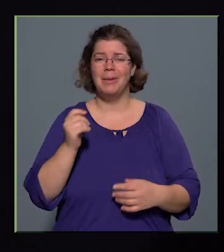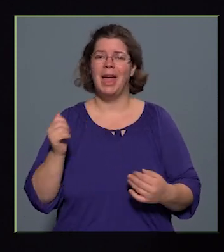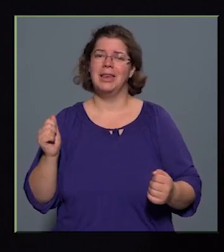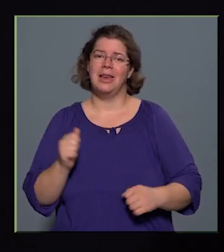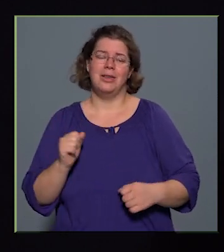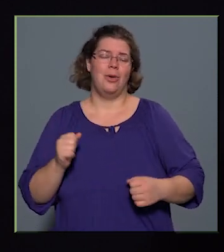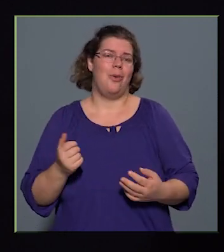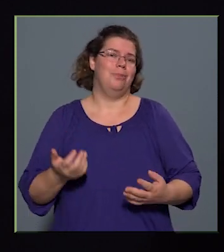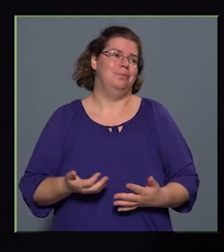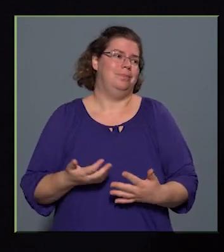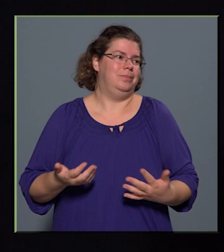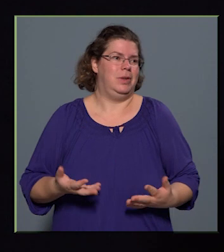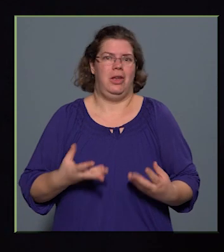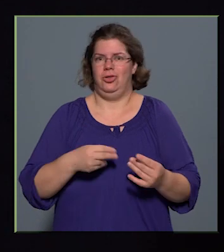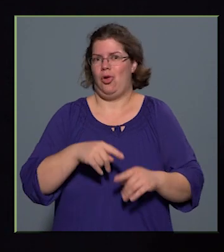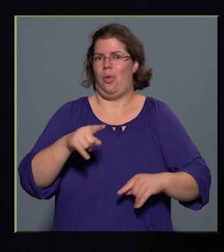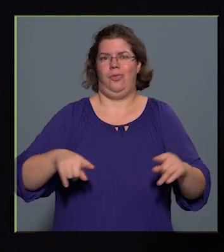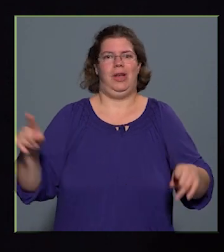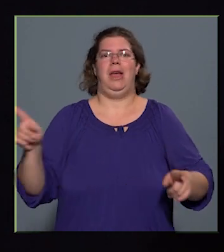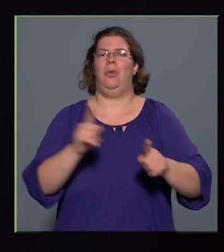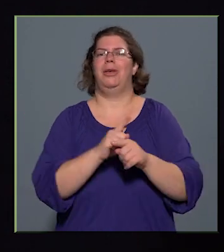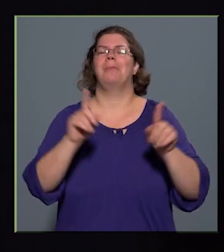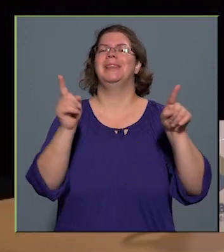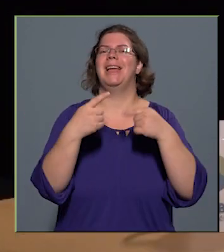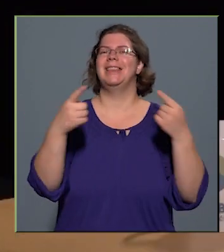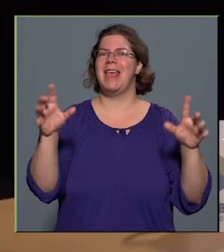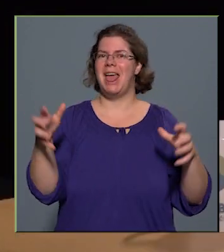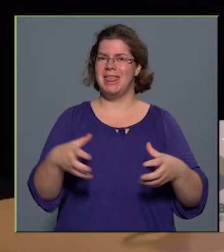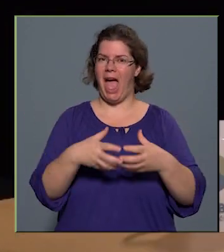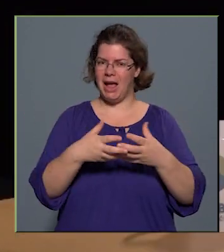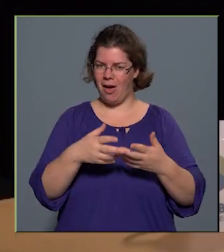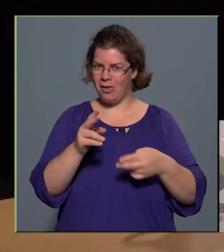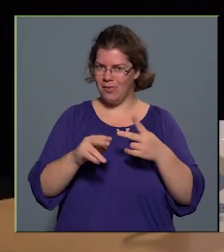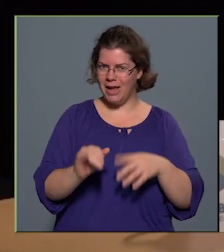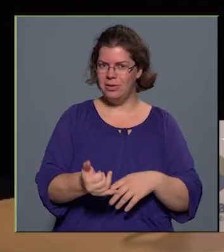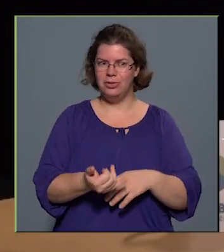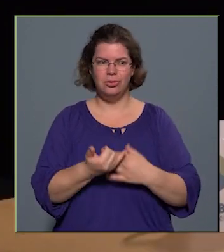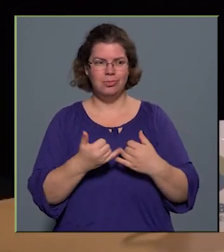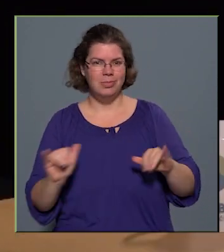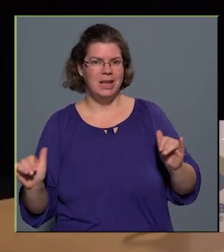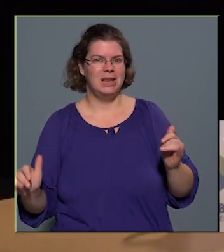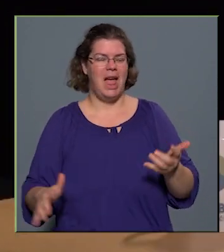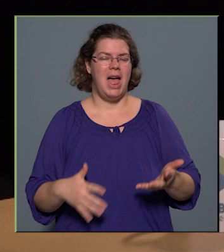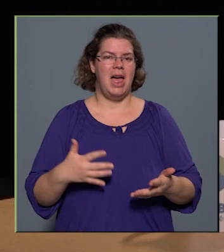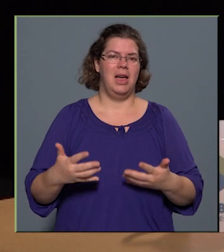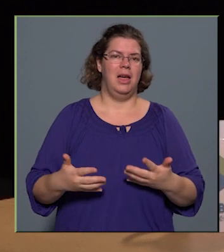sokféle, olyan, mint egy zenekar végül is, tehát minden